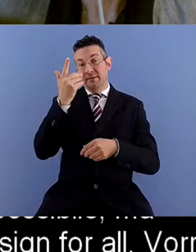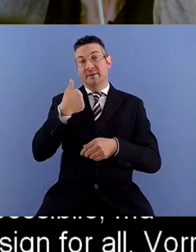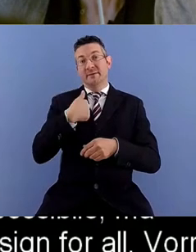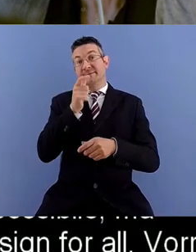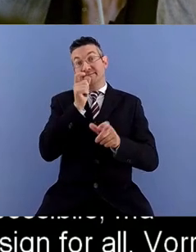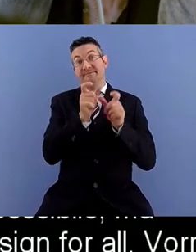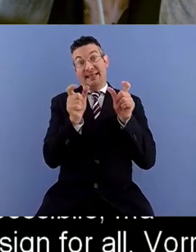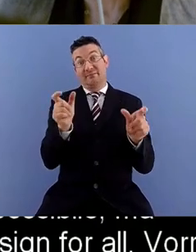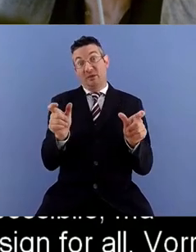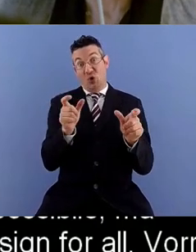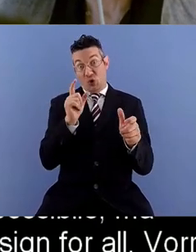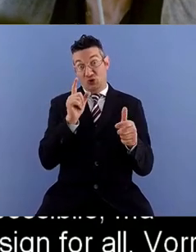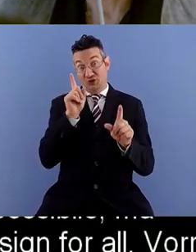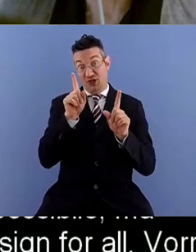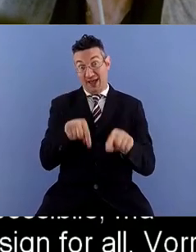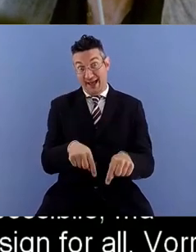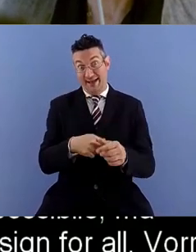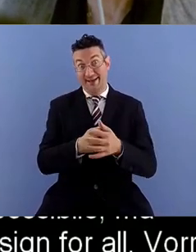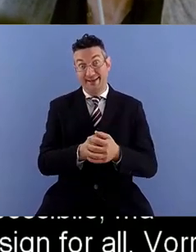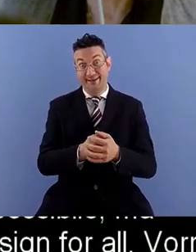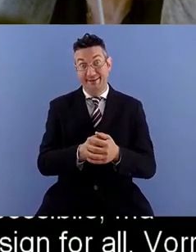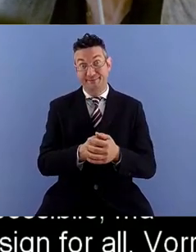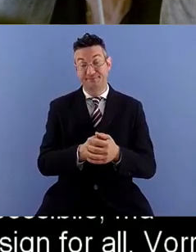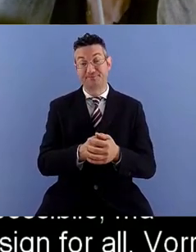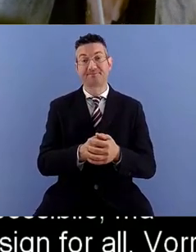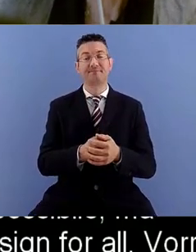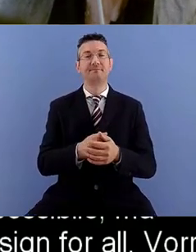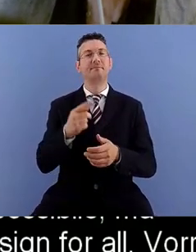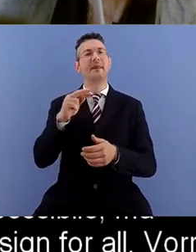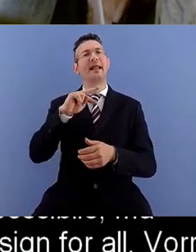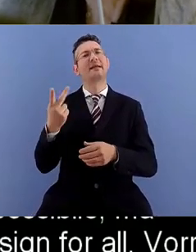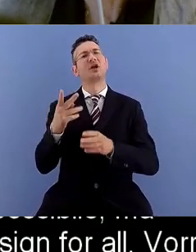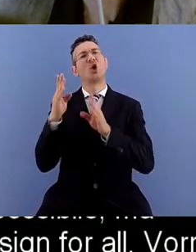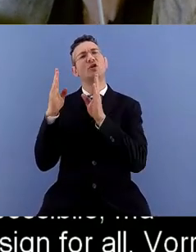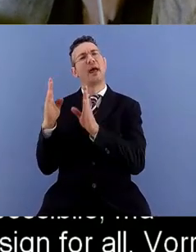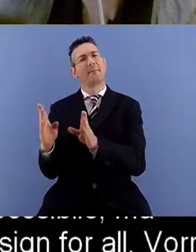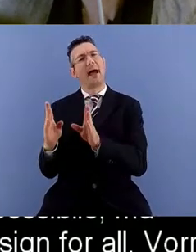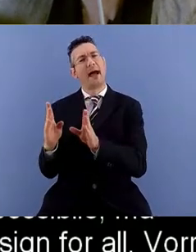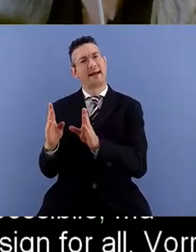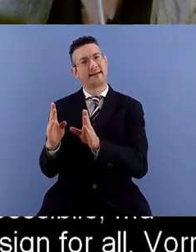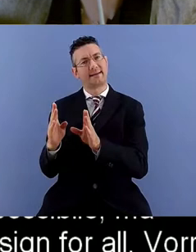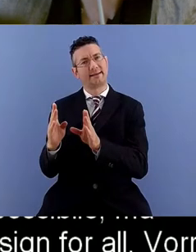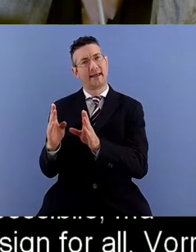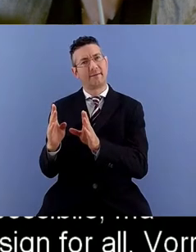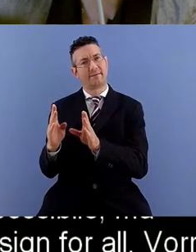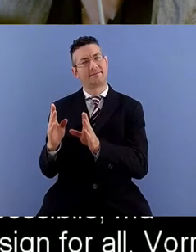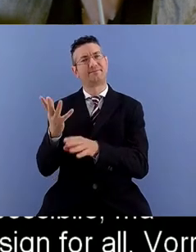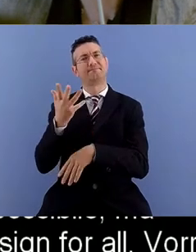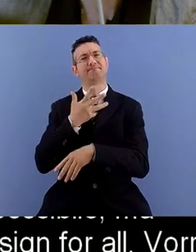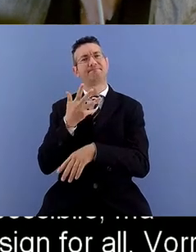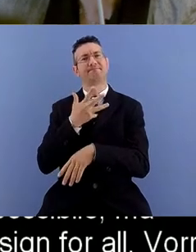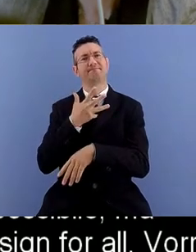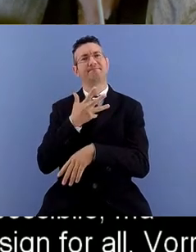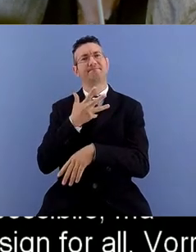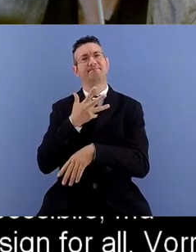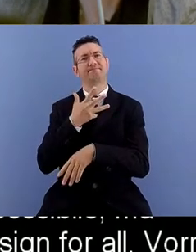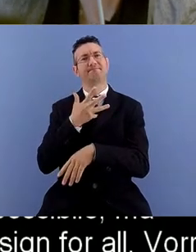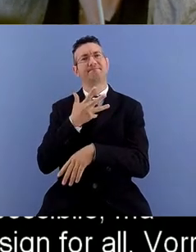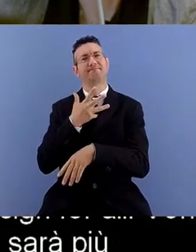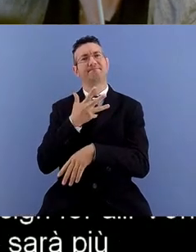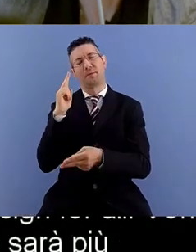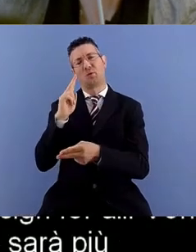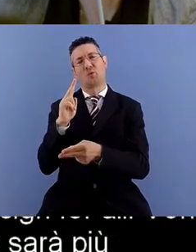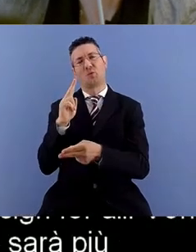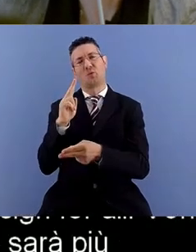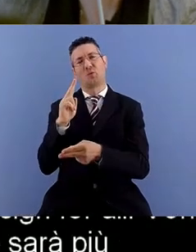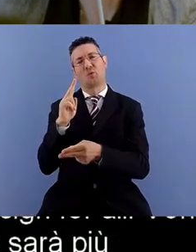la seconda parte sarà più esemplificativa di quelle che